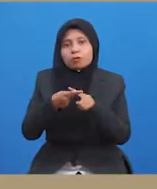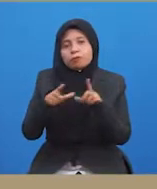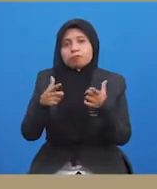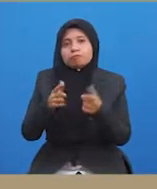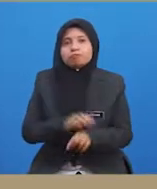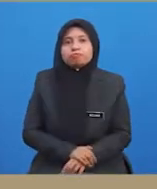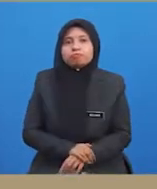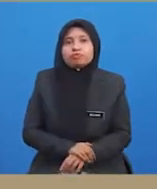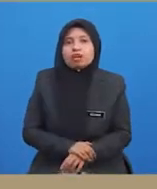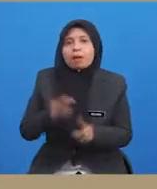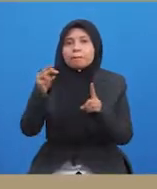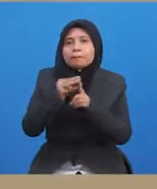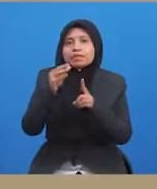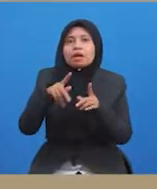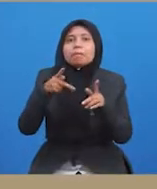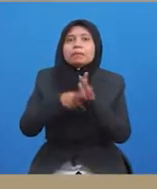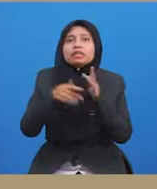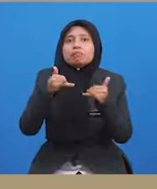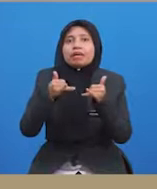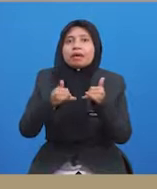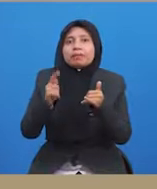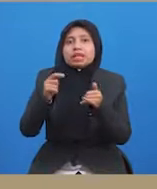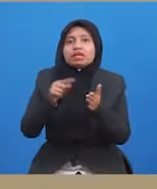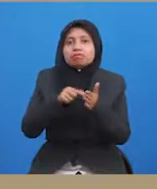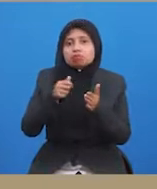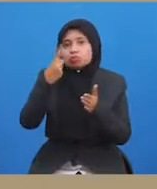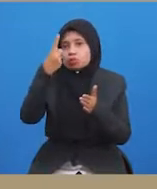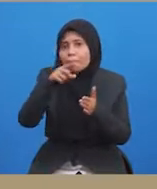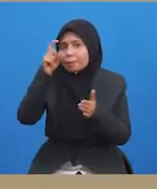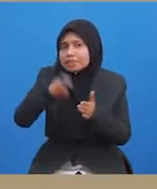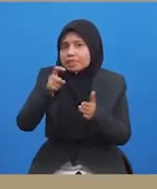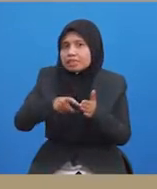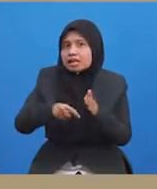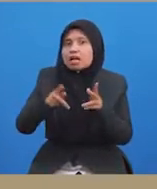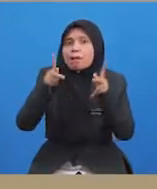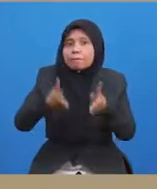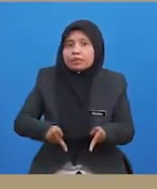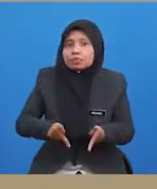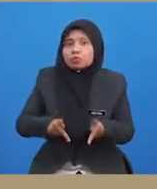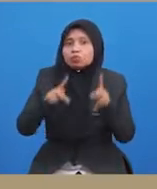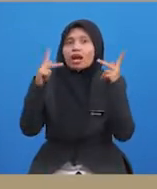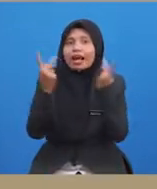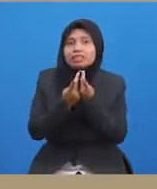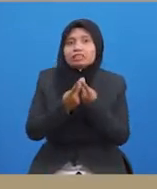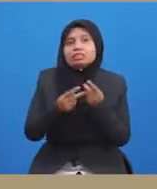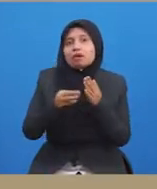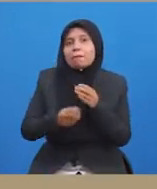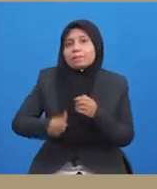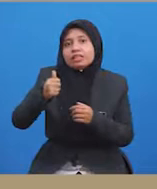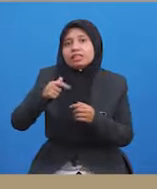Matlamat utama pemain pertahanan ini ialah untuk memastikan pasukannya memenangi perlawanan tersebut.